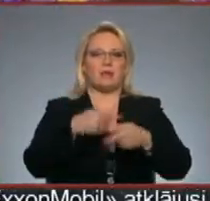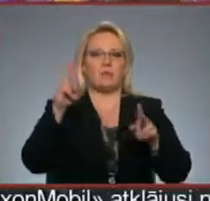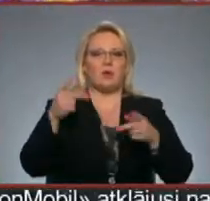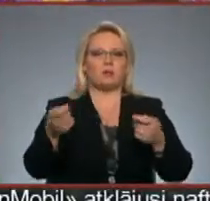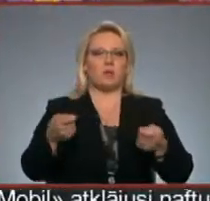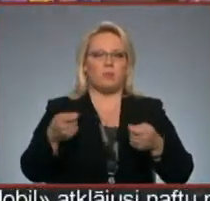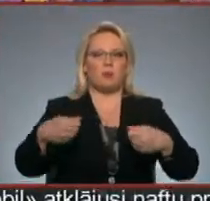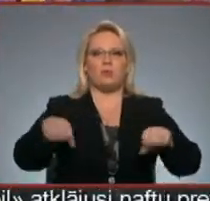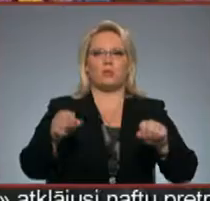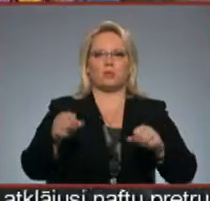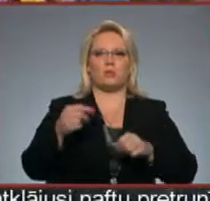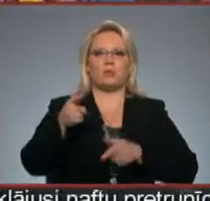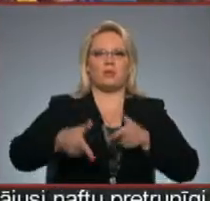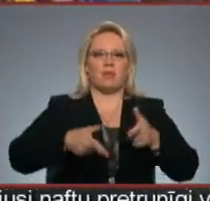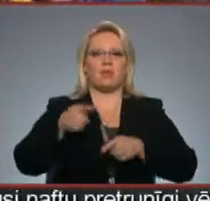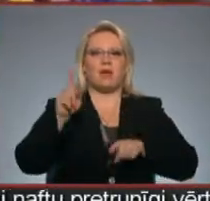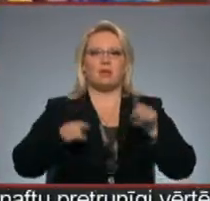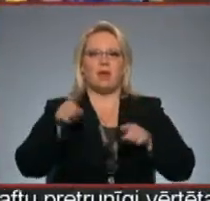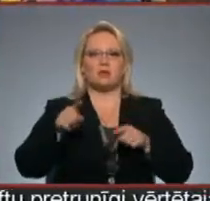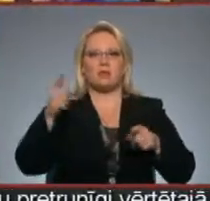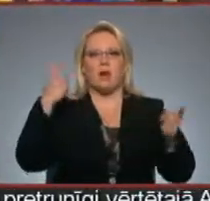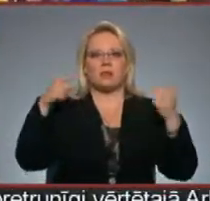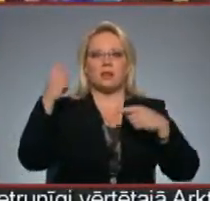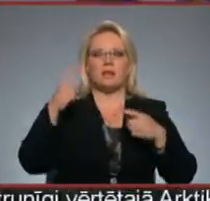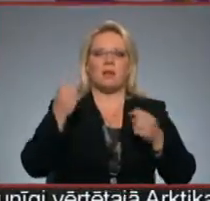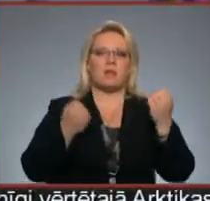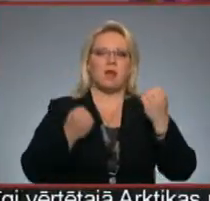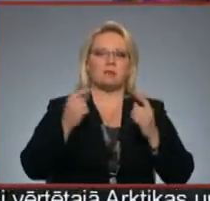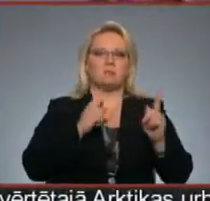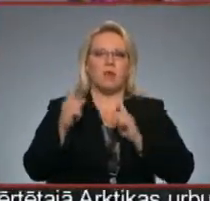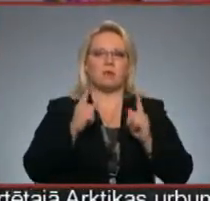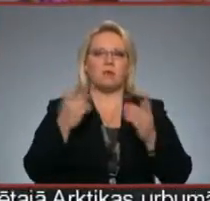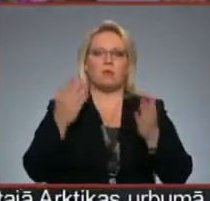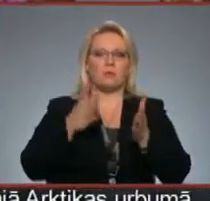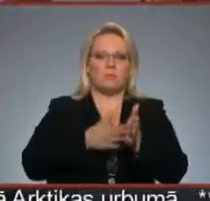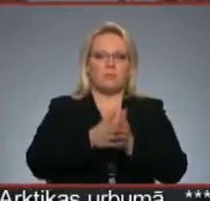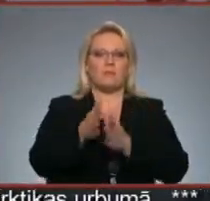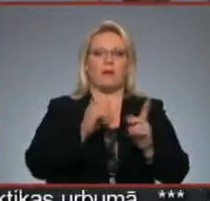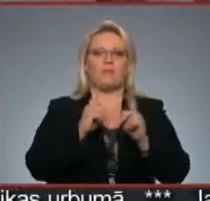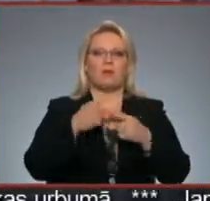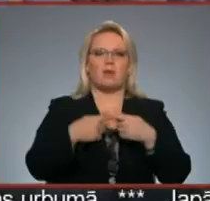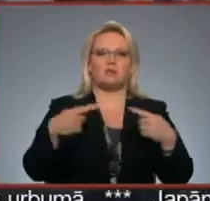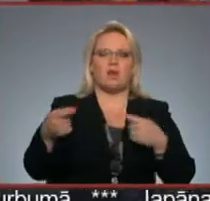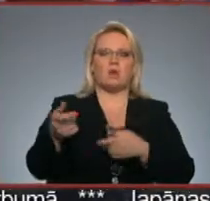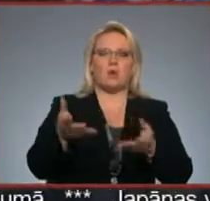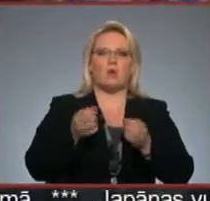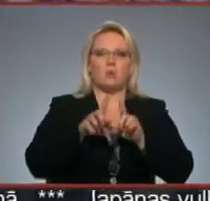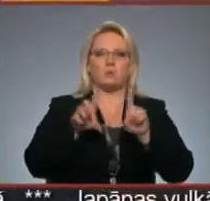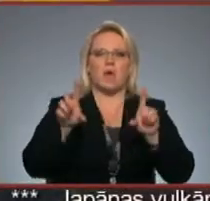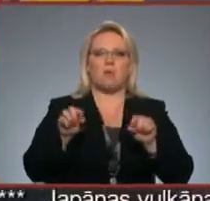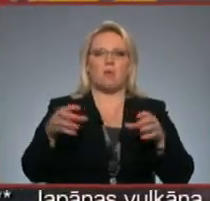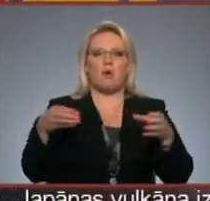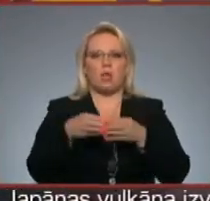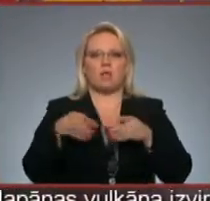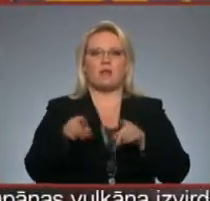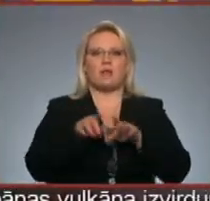pajūgi motocikli un diuriteņi ir tikai daži no atraktīvajiem transportlīdzekļiem, ar kuriem pa tranzītielu pārvietojas gan dažādu uzņēmumu kolektīvi, gan